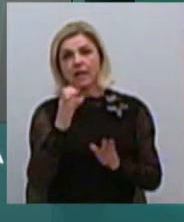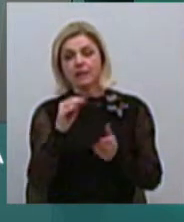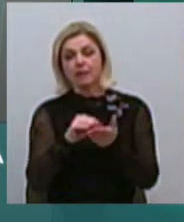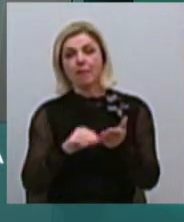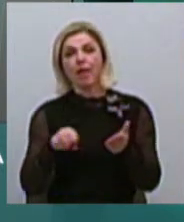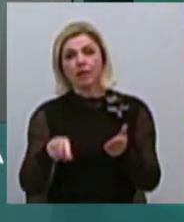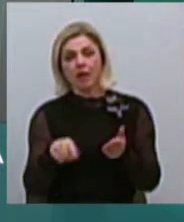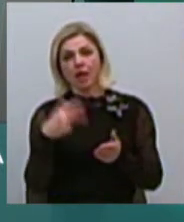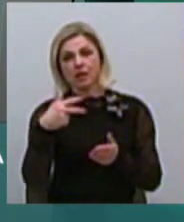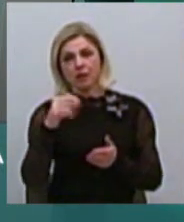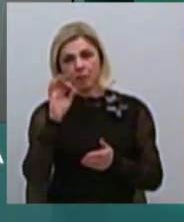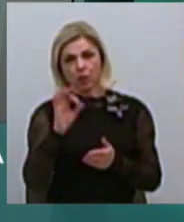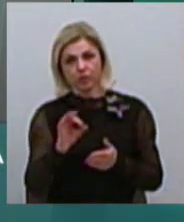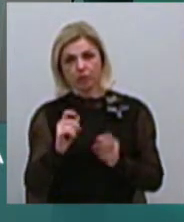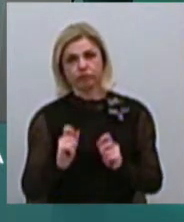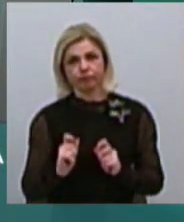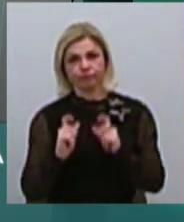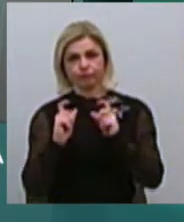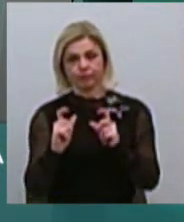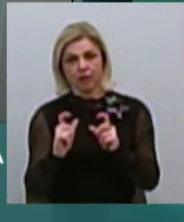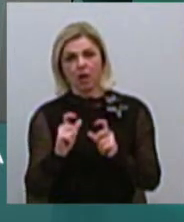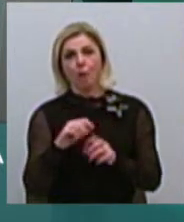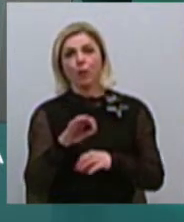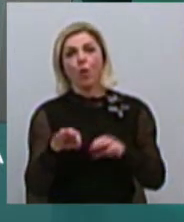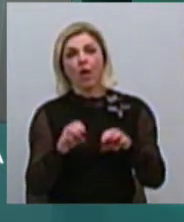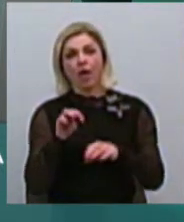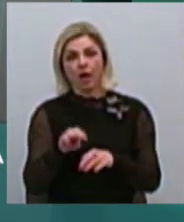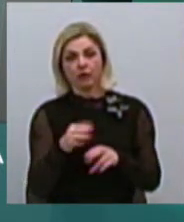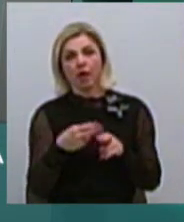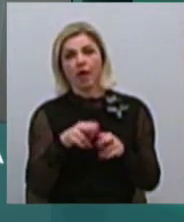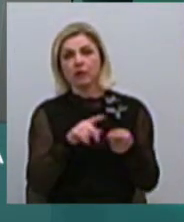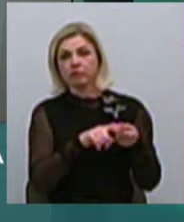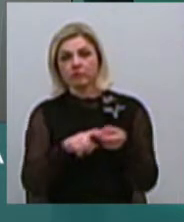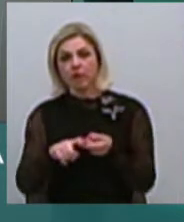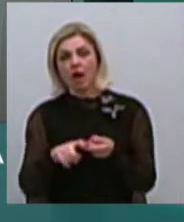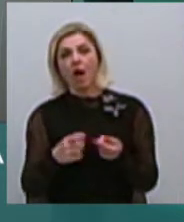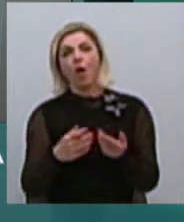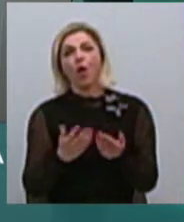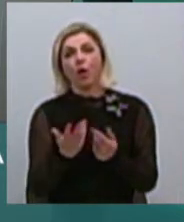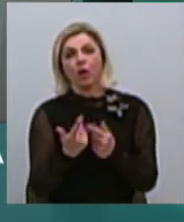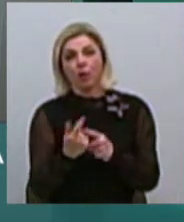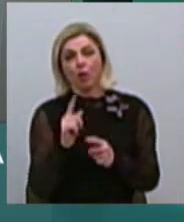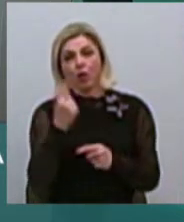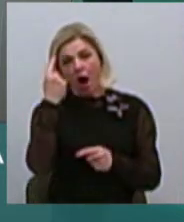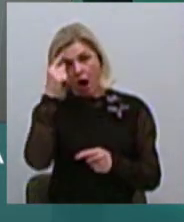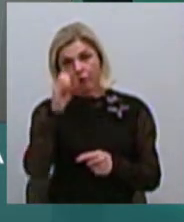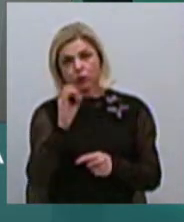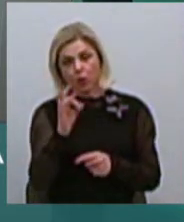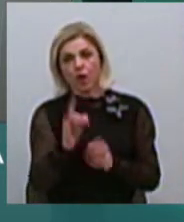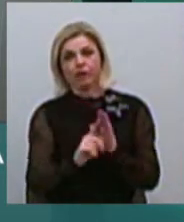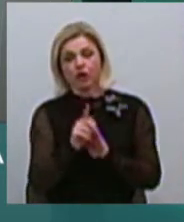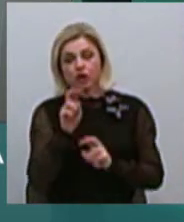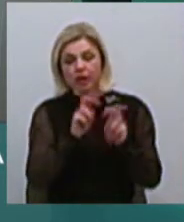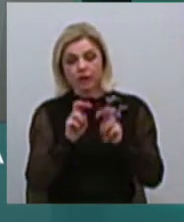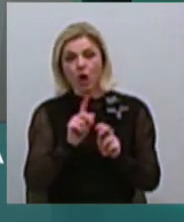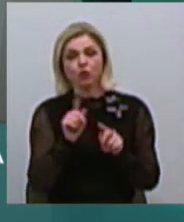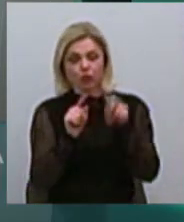удоражують проєкт, що отражається на качестві проєкта, тому що автор проєкта починають іскати, от чого йому потрібно